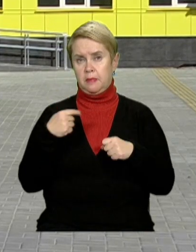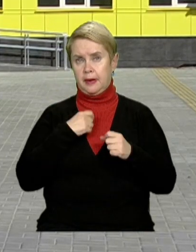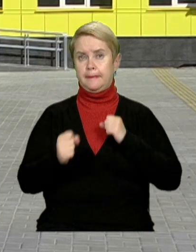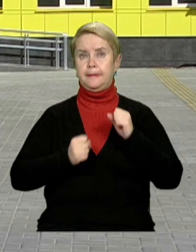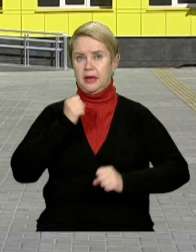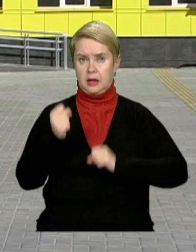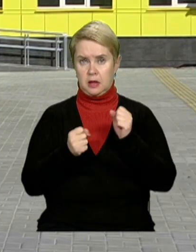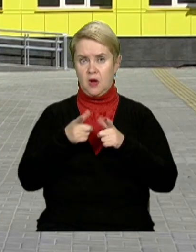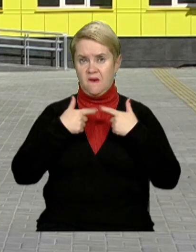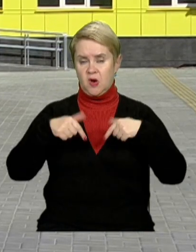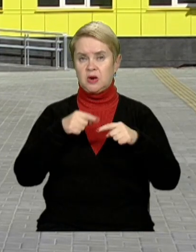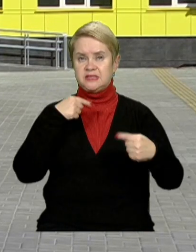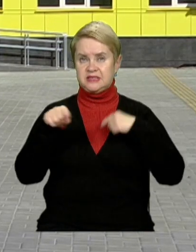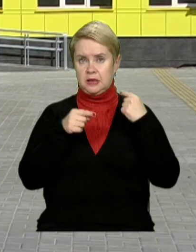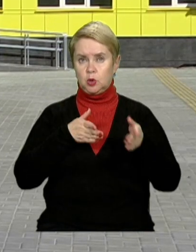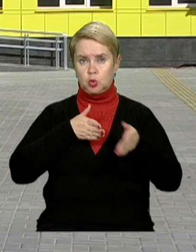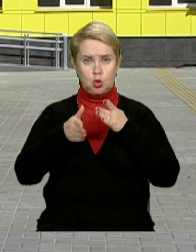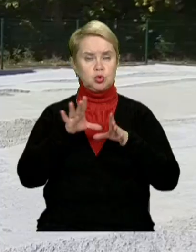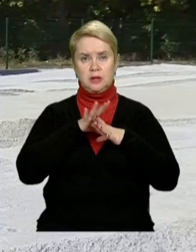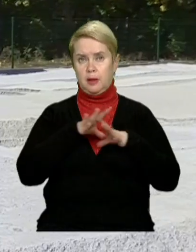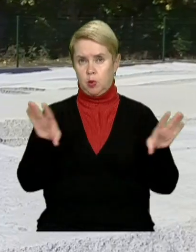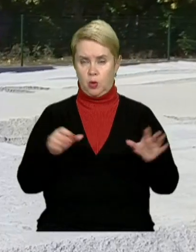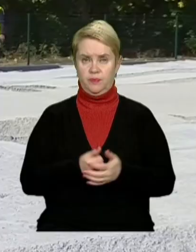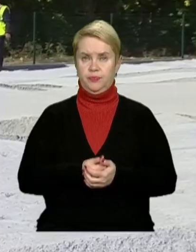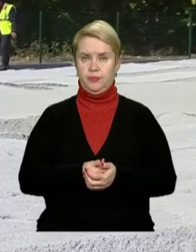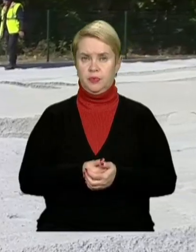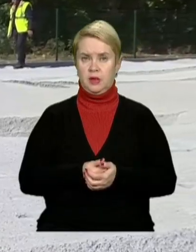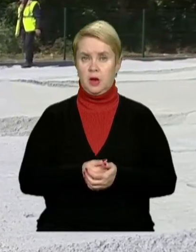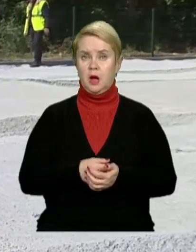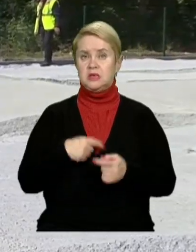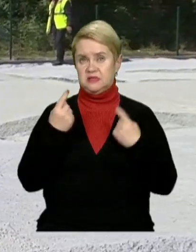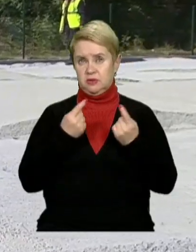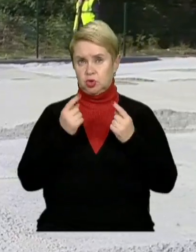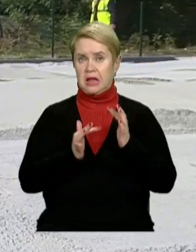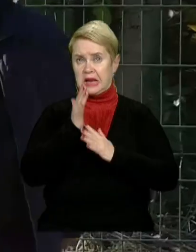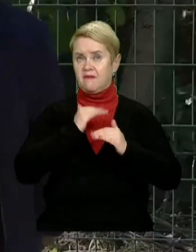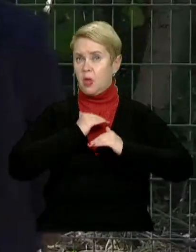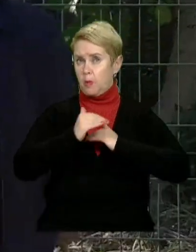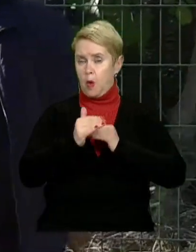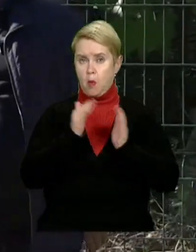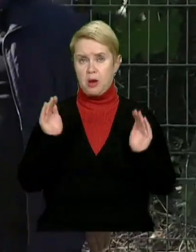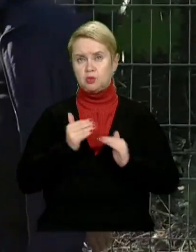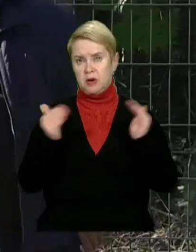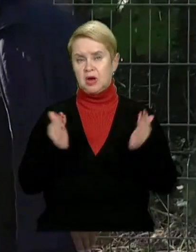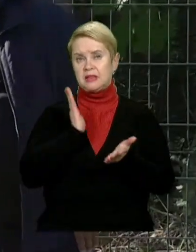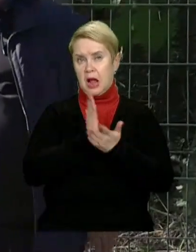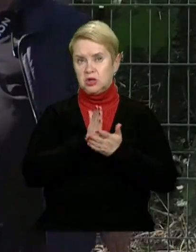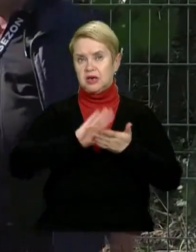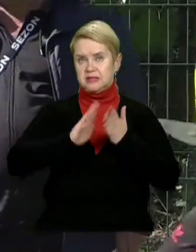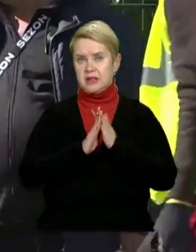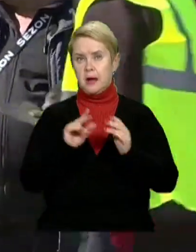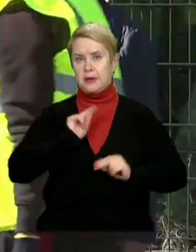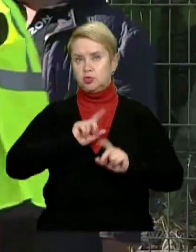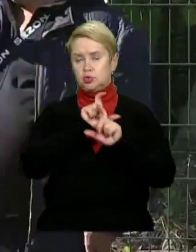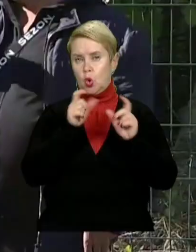бігали вокруг цього стадіону, доріжків не було. Звичайне трав'яне поле у більш-менш належному стані працівники